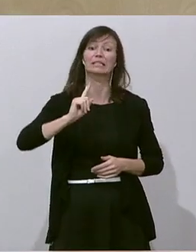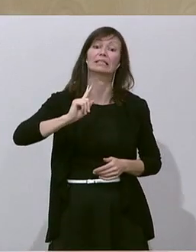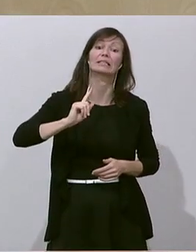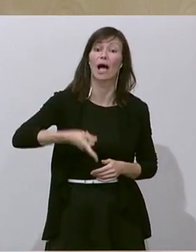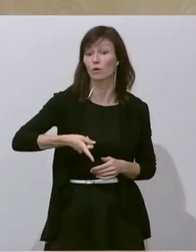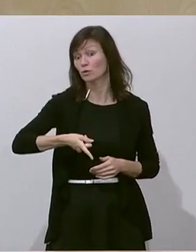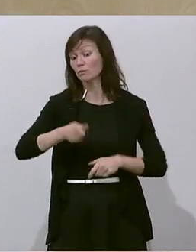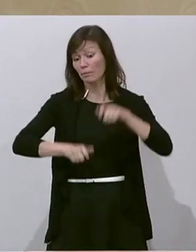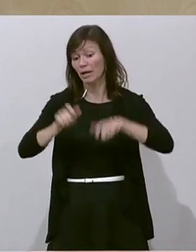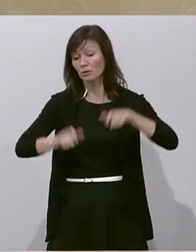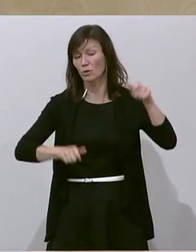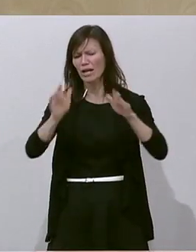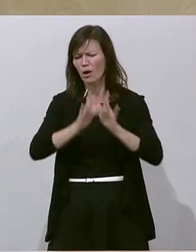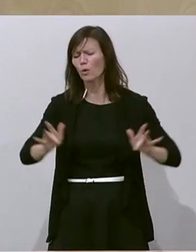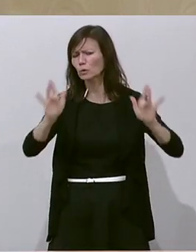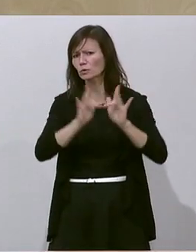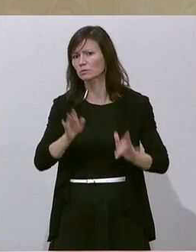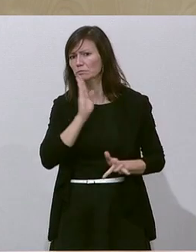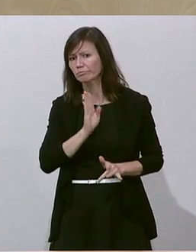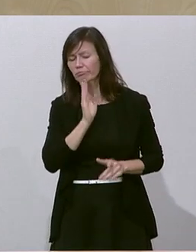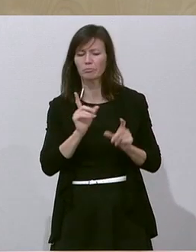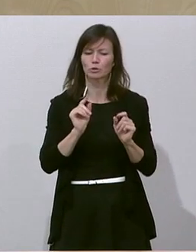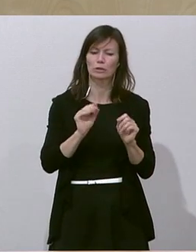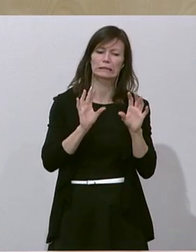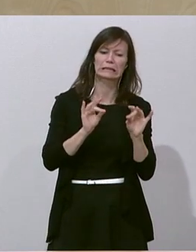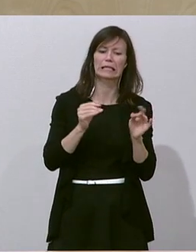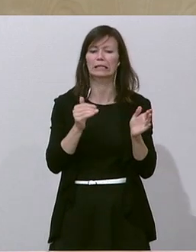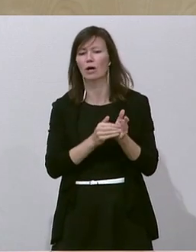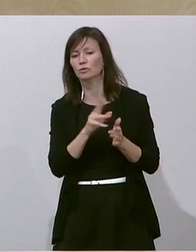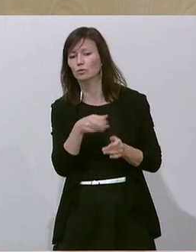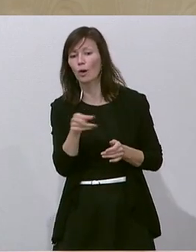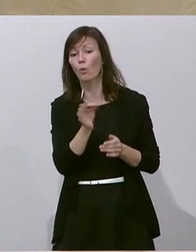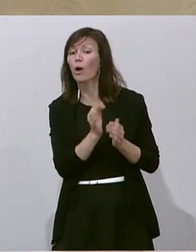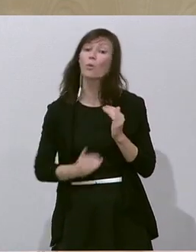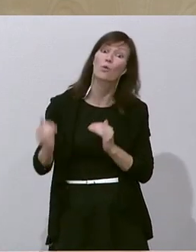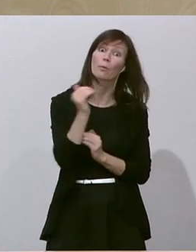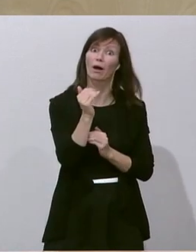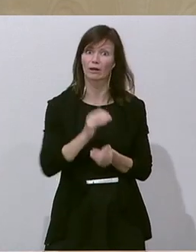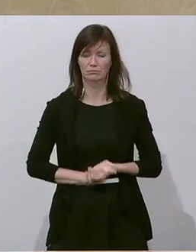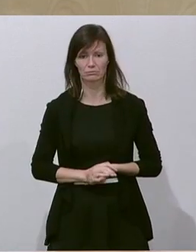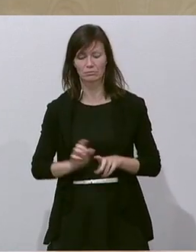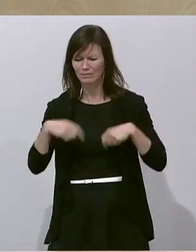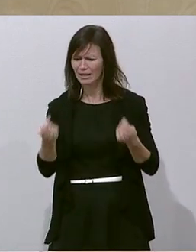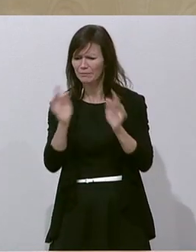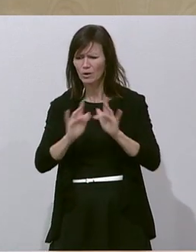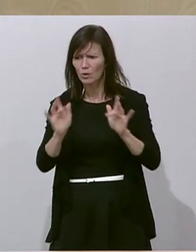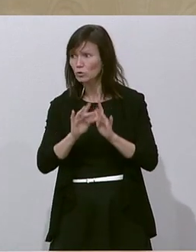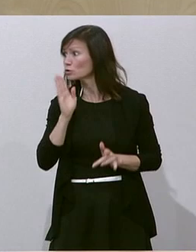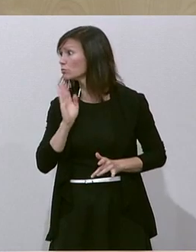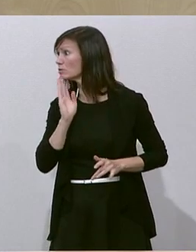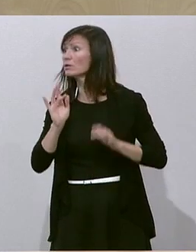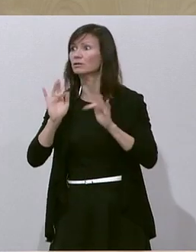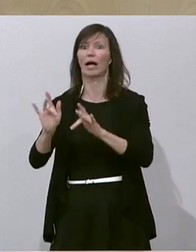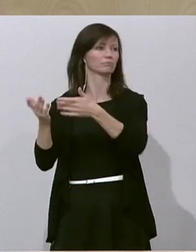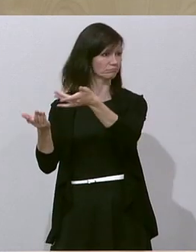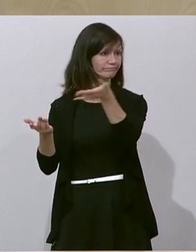die also Pensionen monatlich von 10.000 Euro und mehr haben. Einige Luxuspensionisten sitzen ja auch hier im